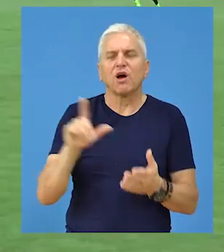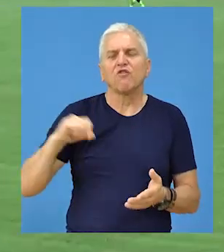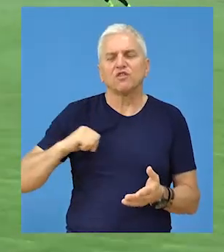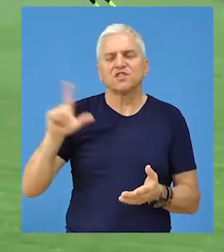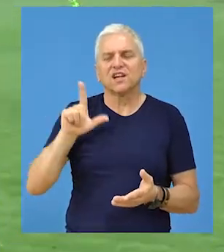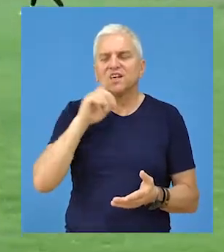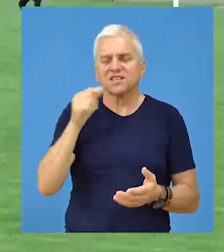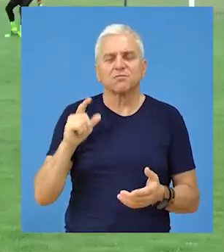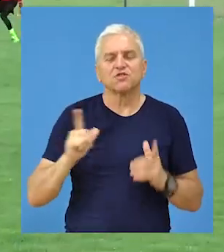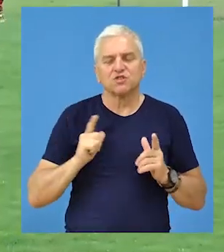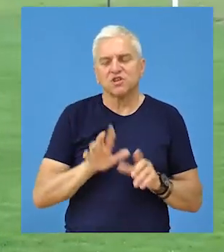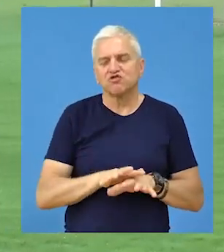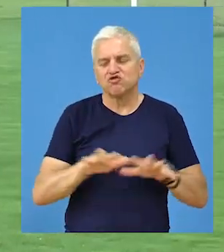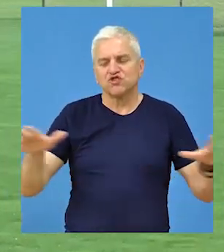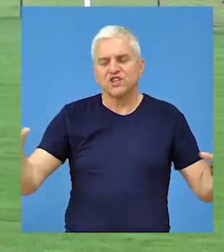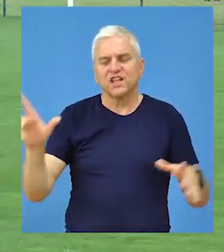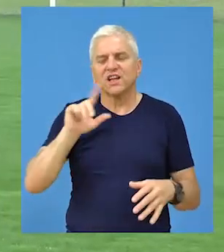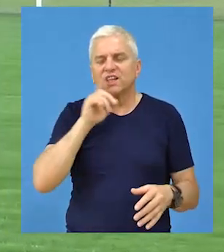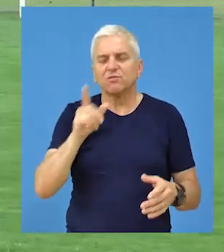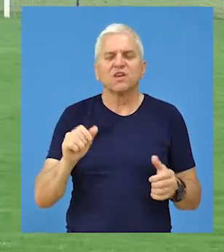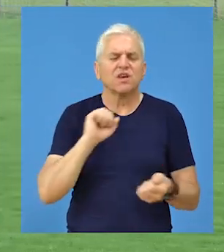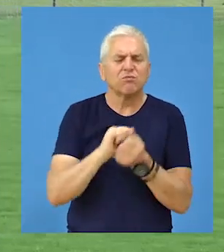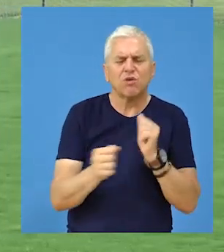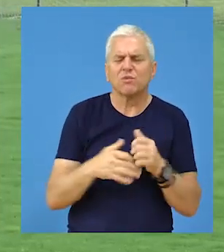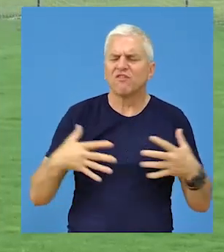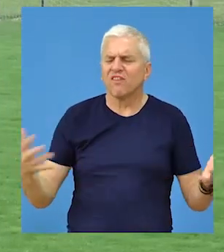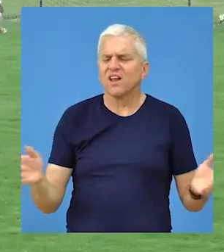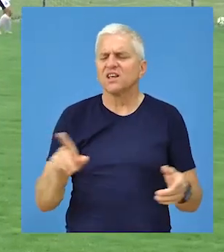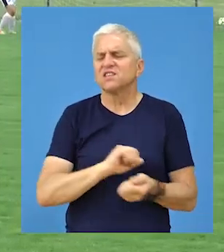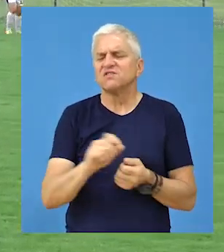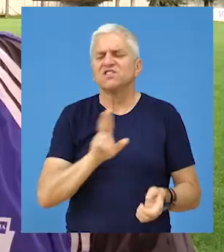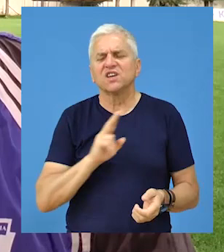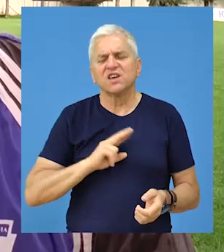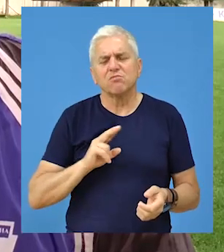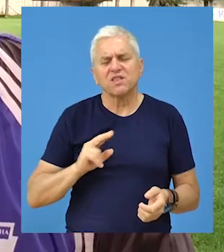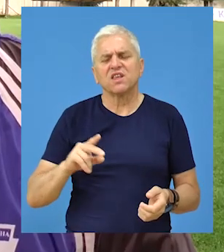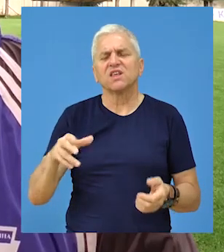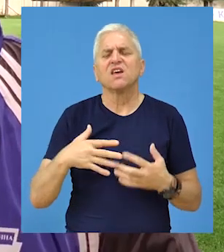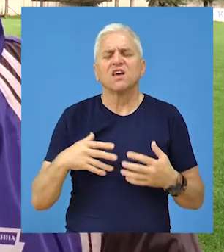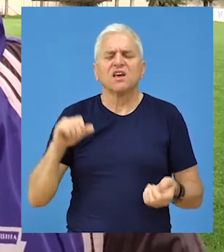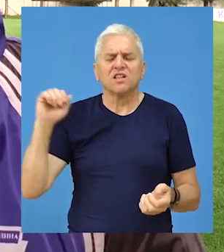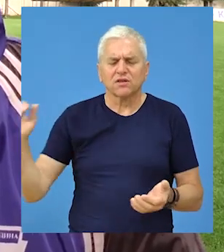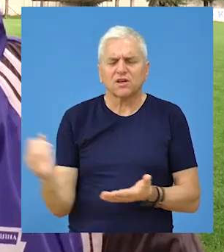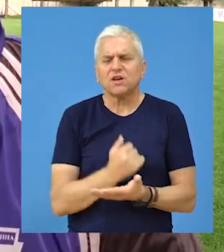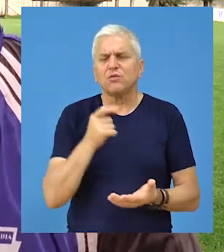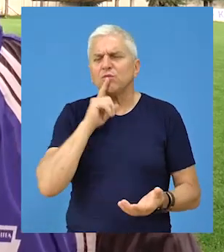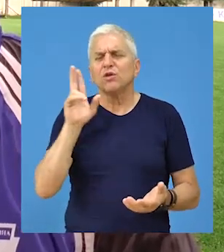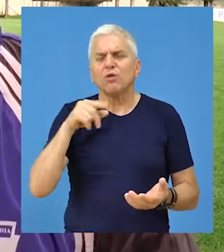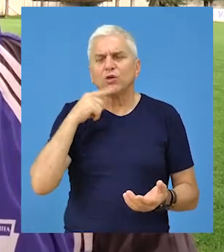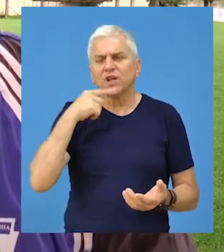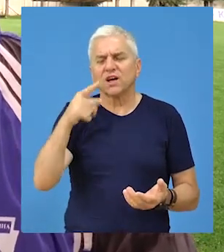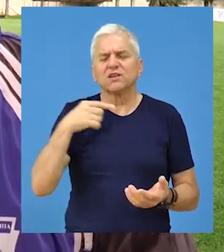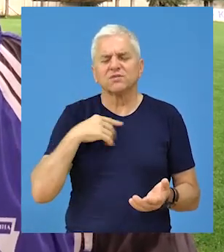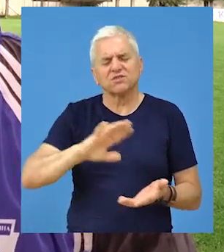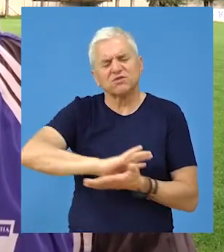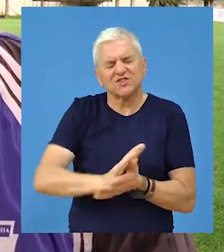Zbog samog i proširenja Ligi očekuje nas velika borba sa svim klubovima. Znači, svi će imati želju i da nas pobede. Nekim ekipama, mogu da